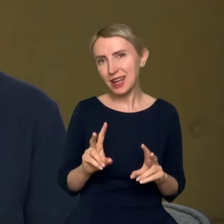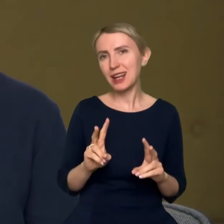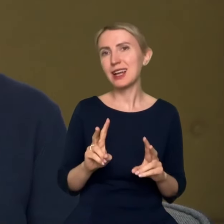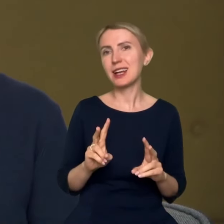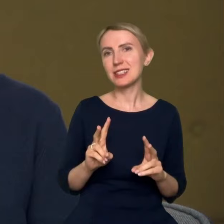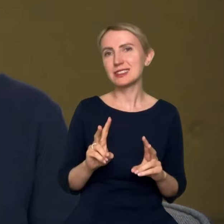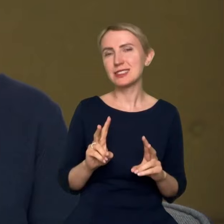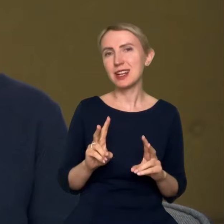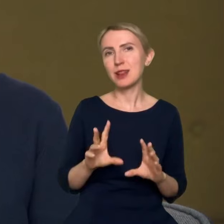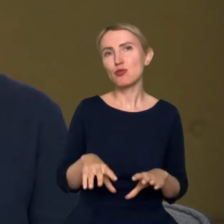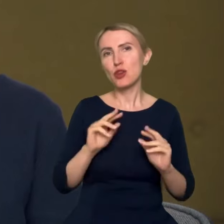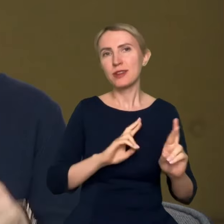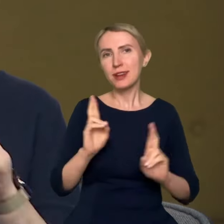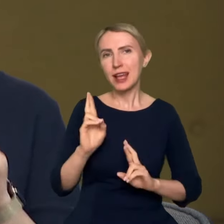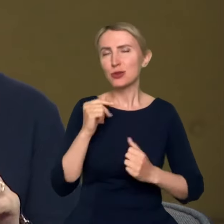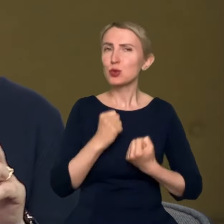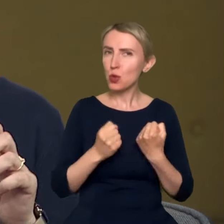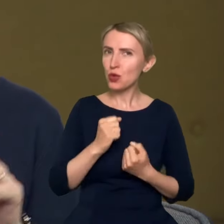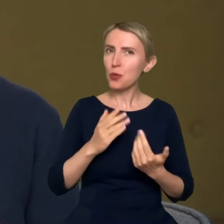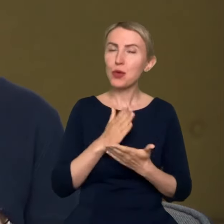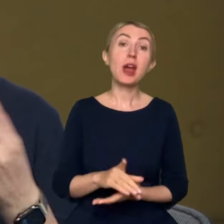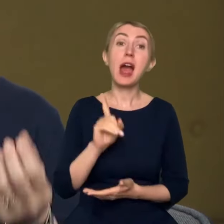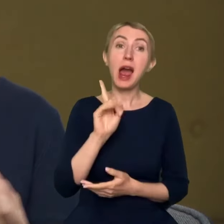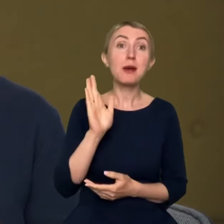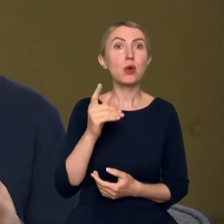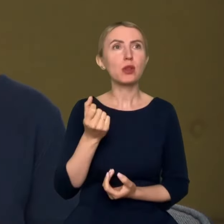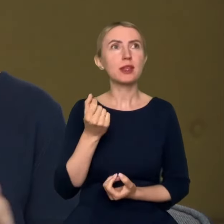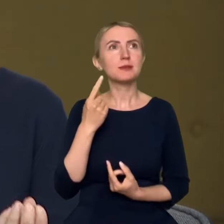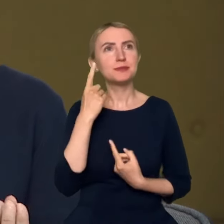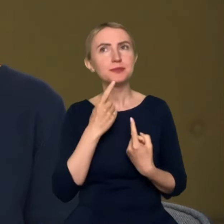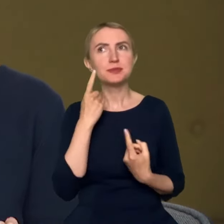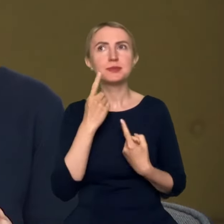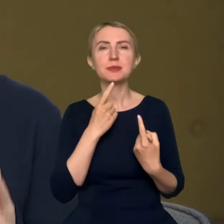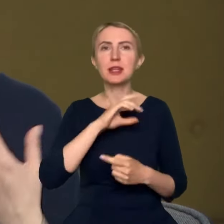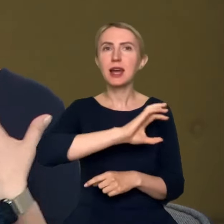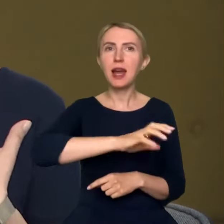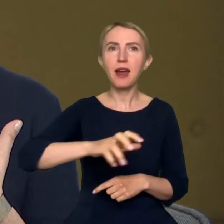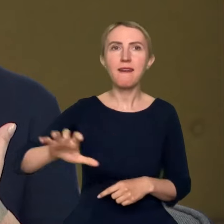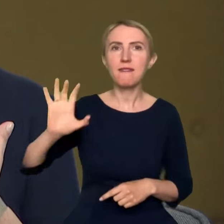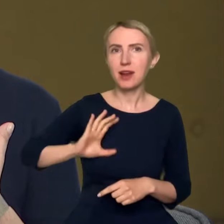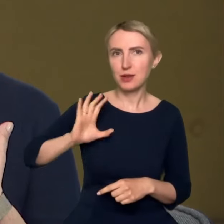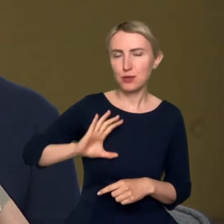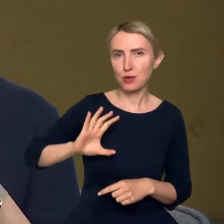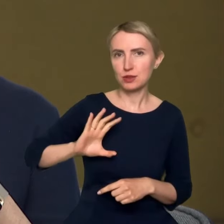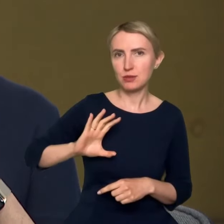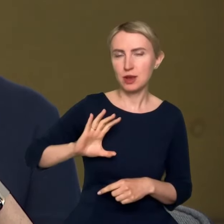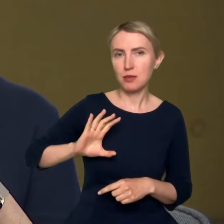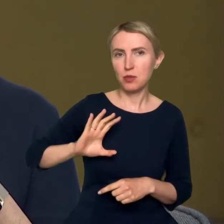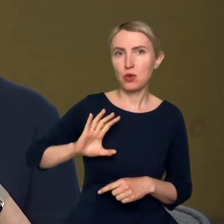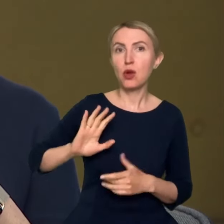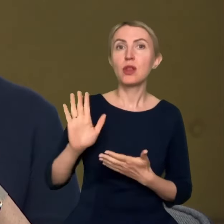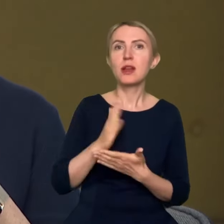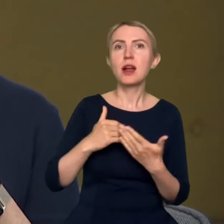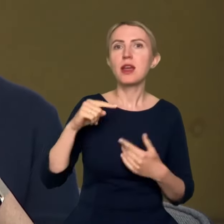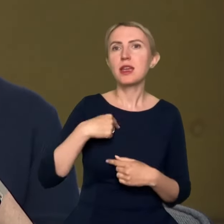pierwszej reakcji trudno, ale po chwili pojawia się to myślenie kategoriami wartości, bo przynajmniej ta dziedzina, w której ja